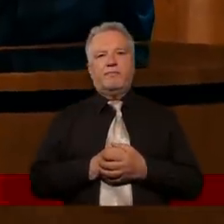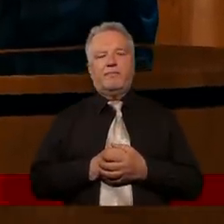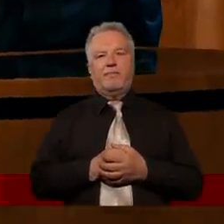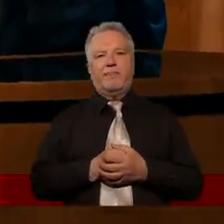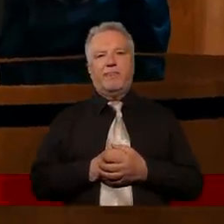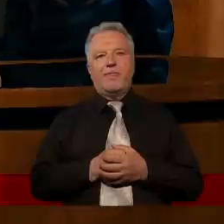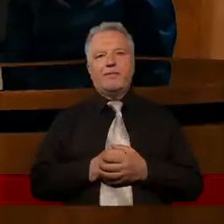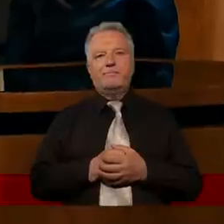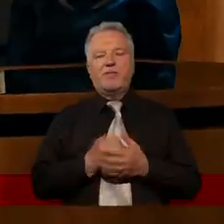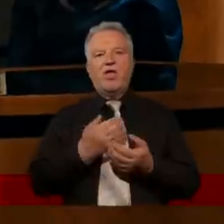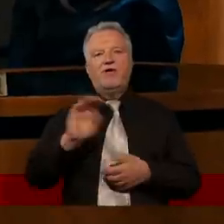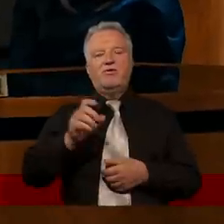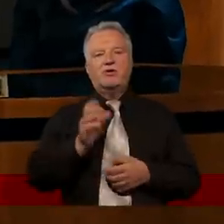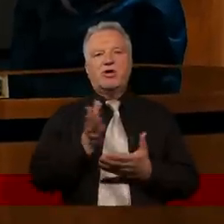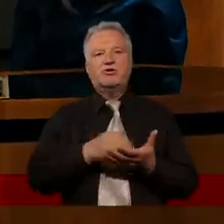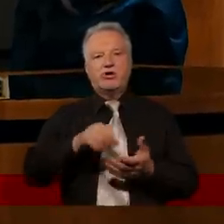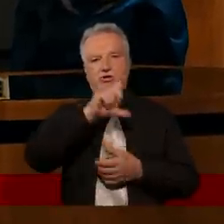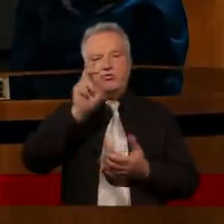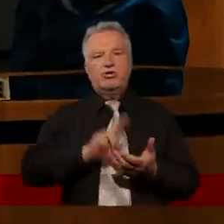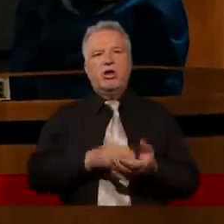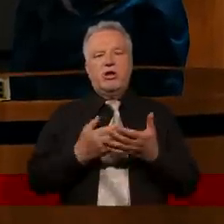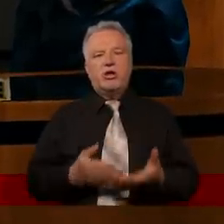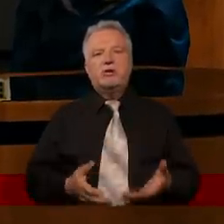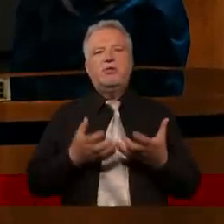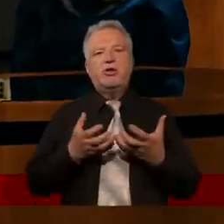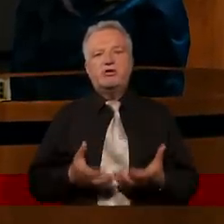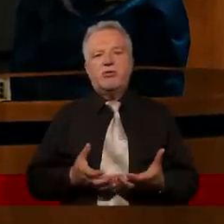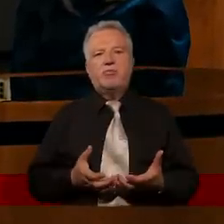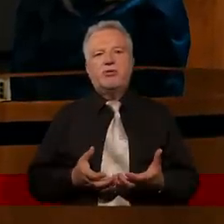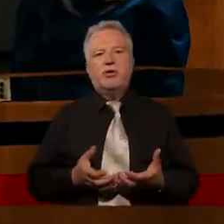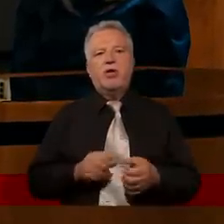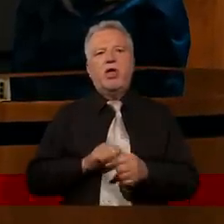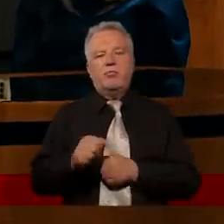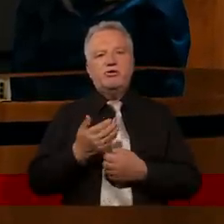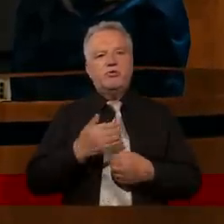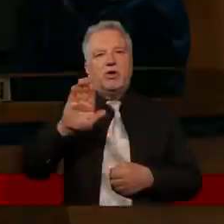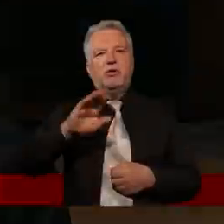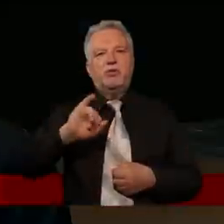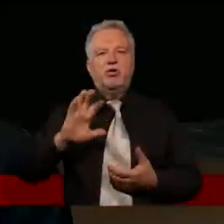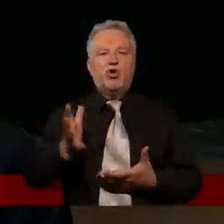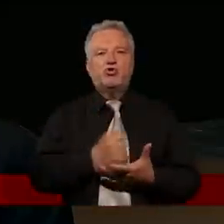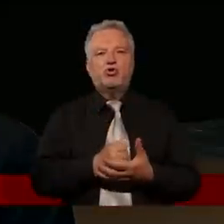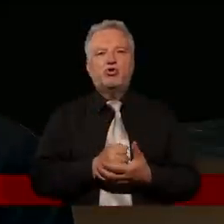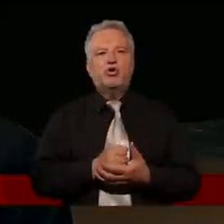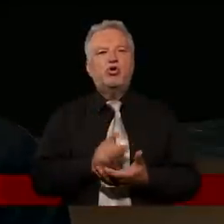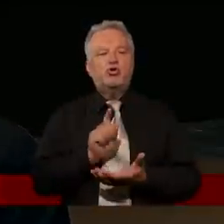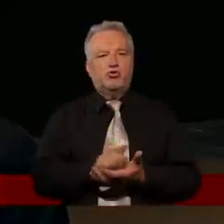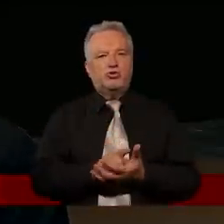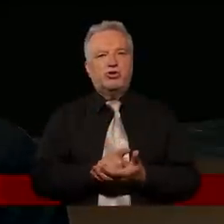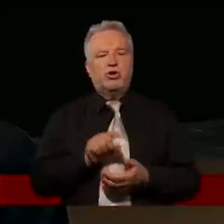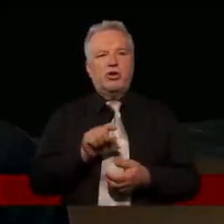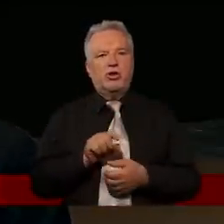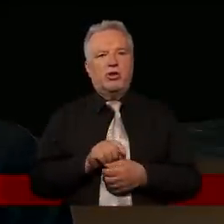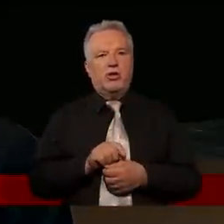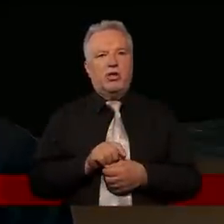No większa część ludzi na Ziemi chyba chciałaby być wielkimi, osiągnąć sukces, bo to się kojarzy z tym